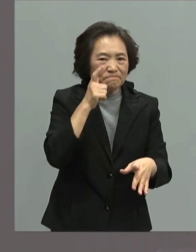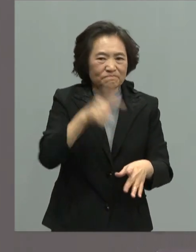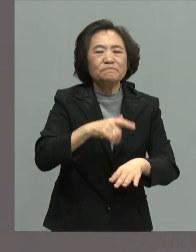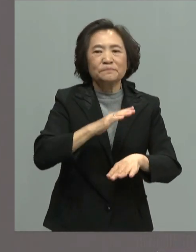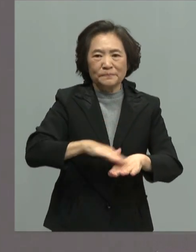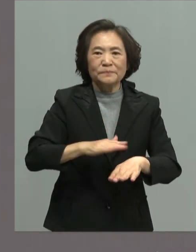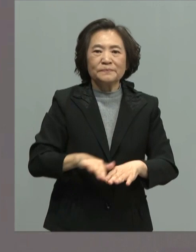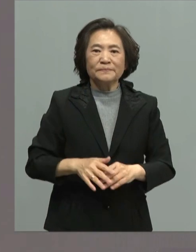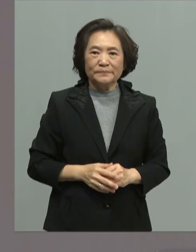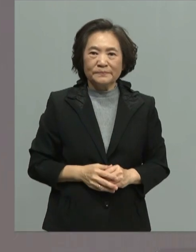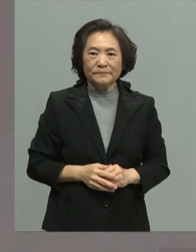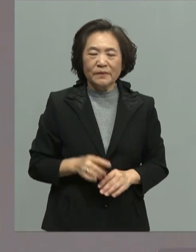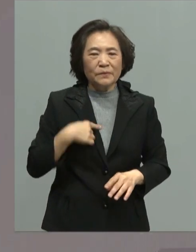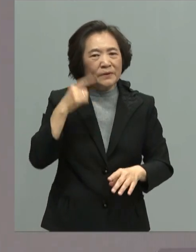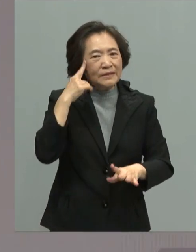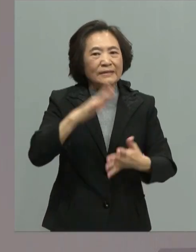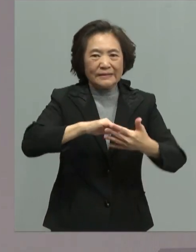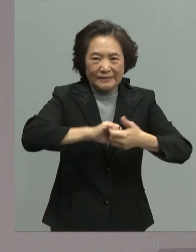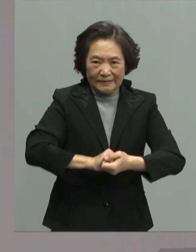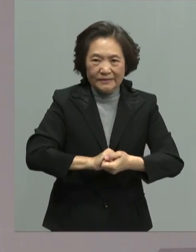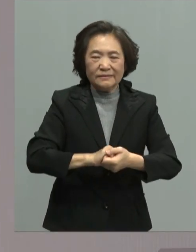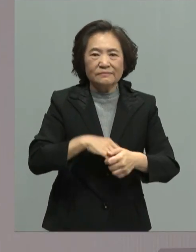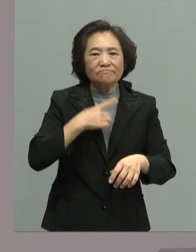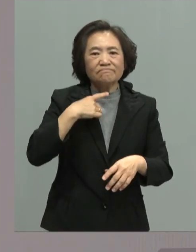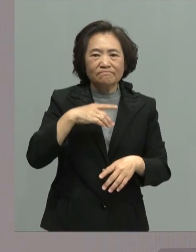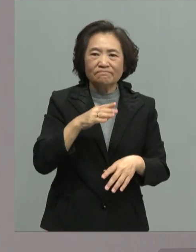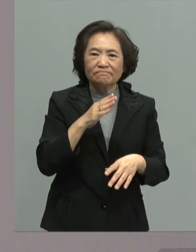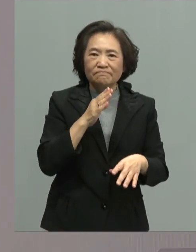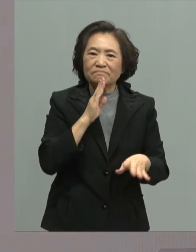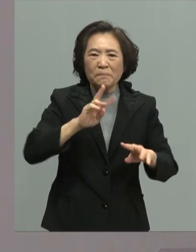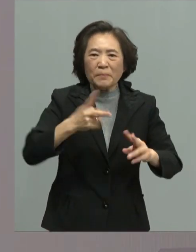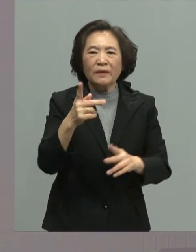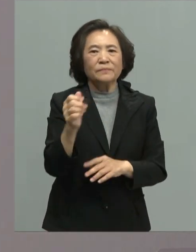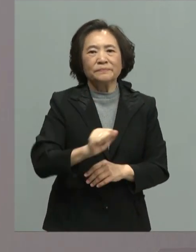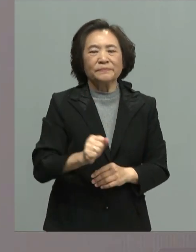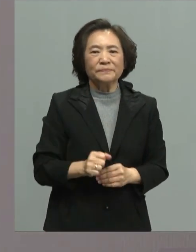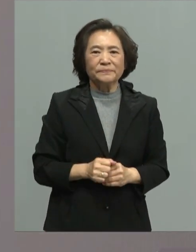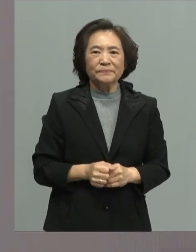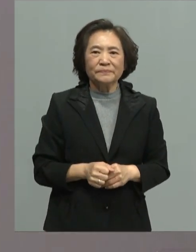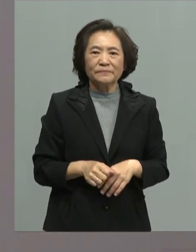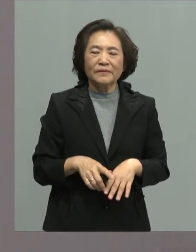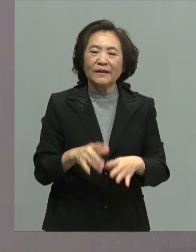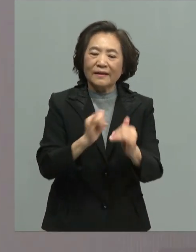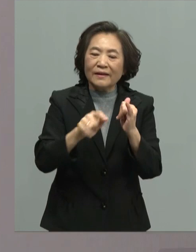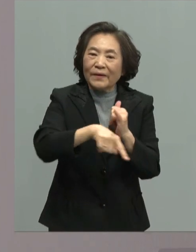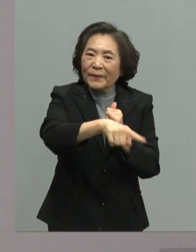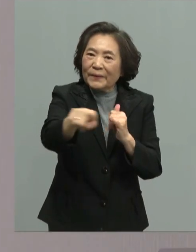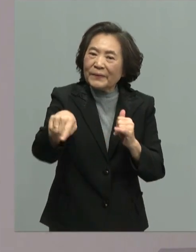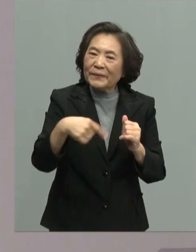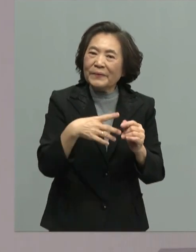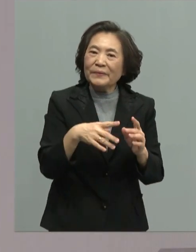这是绝对永远要过条亲爱的国人同胞们